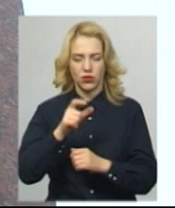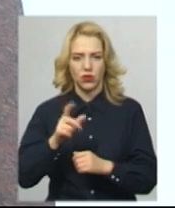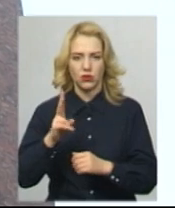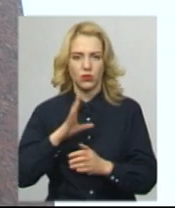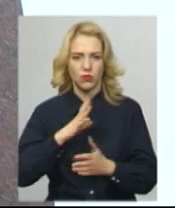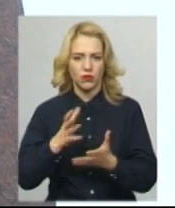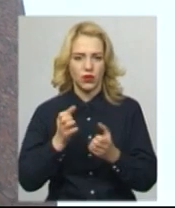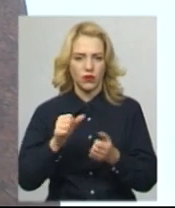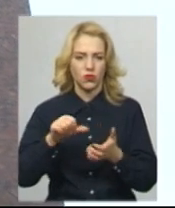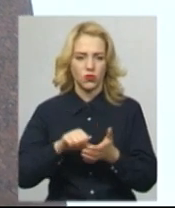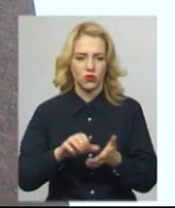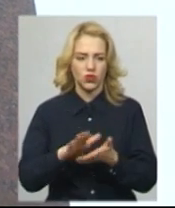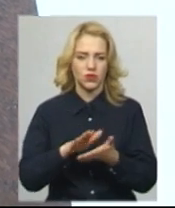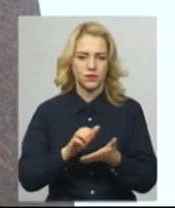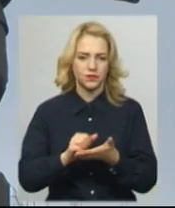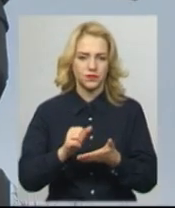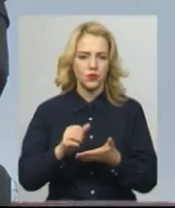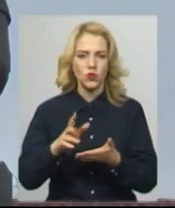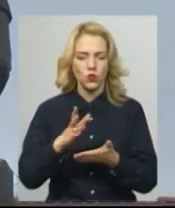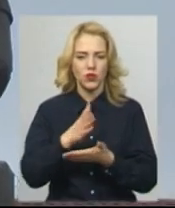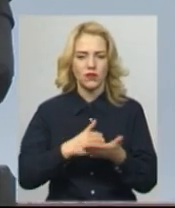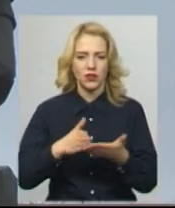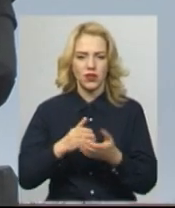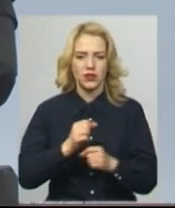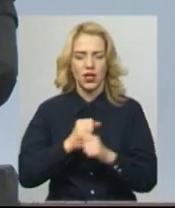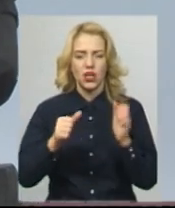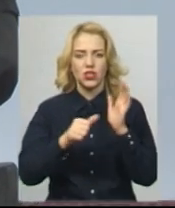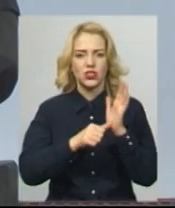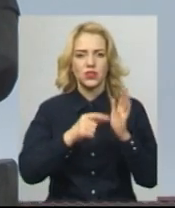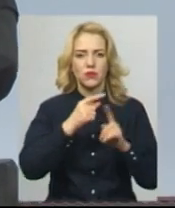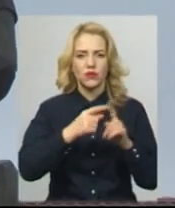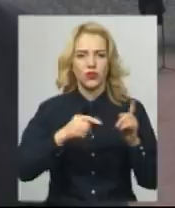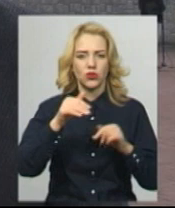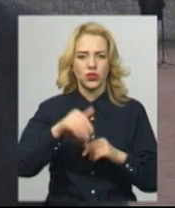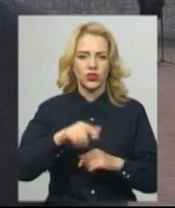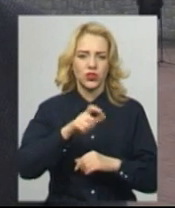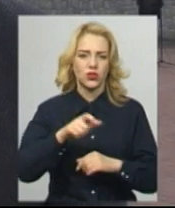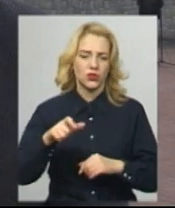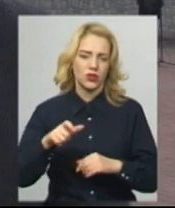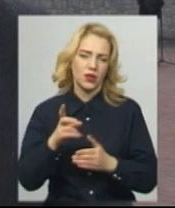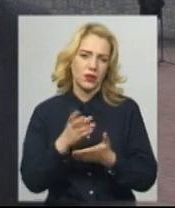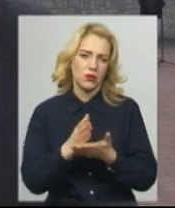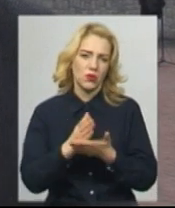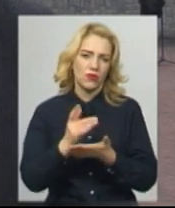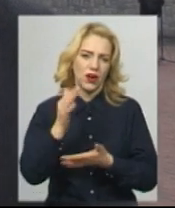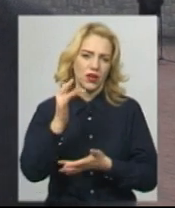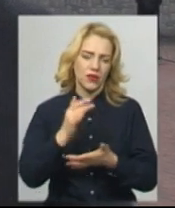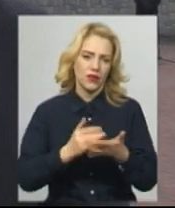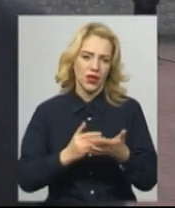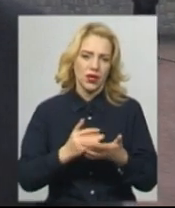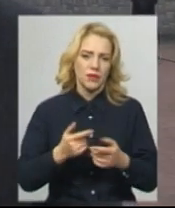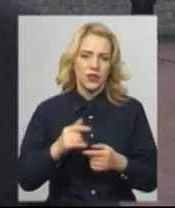Хмельниччині на обліку пільговиків перебуває 6,5 тисяч чорнобильців, каже заступник директора Департаменту соціального захисту населення Хмельницької